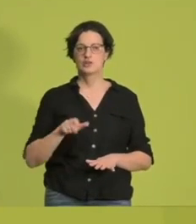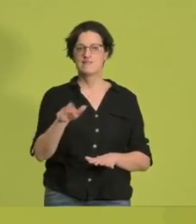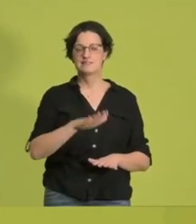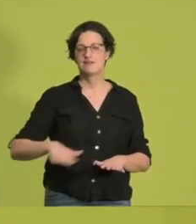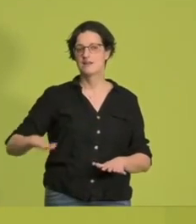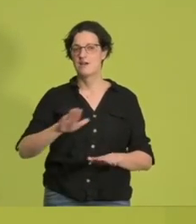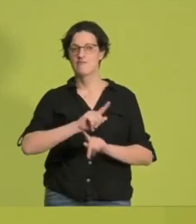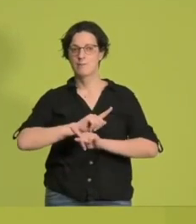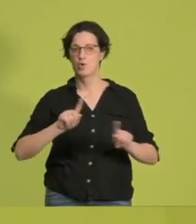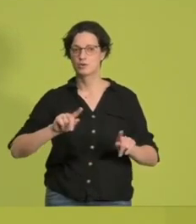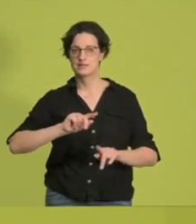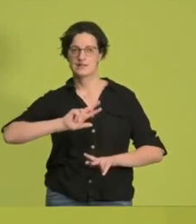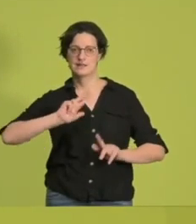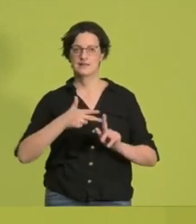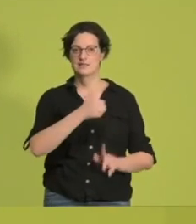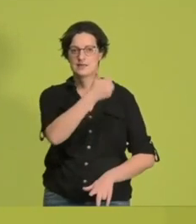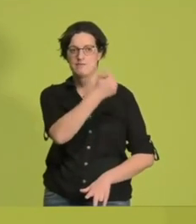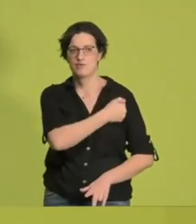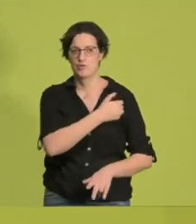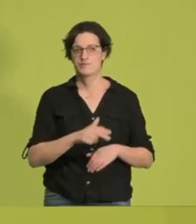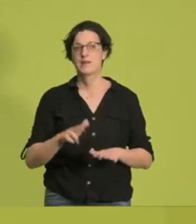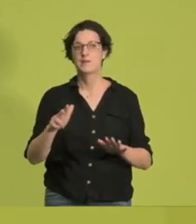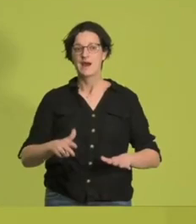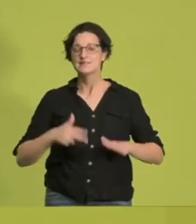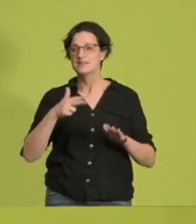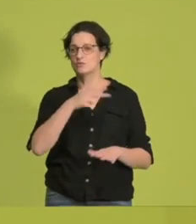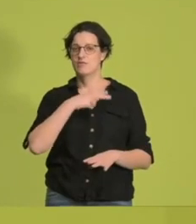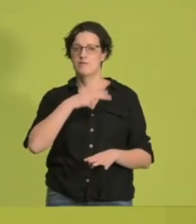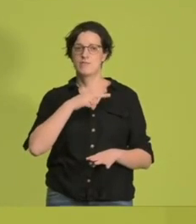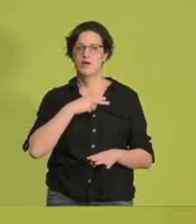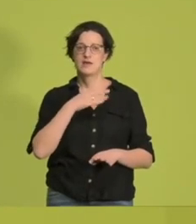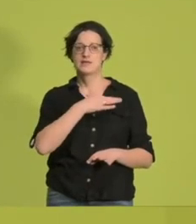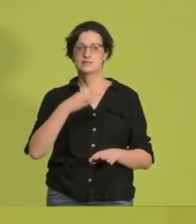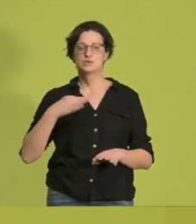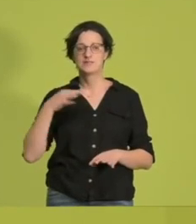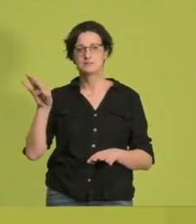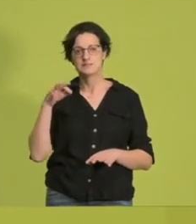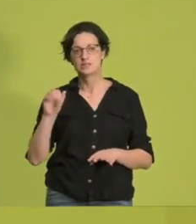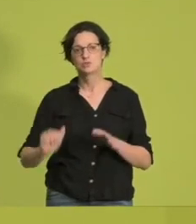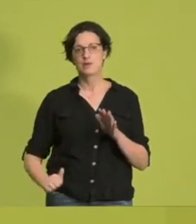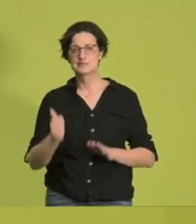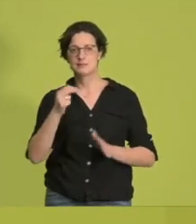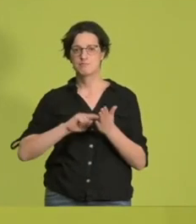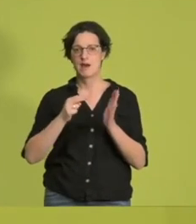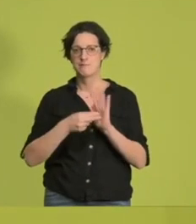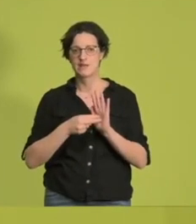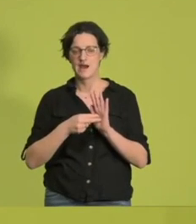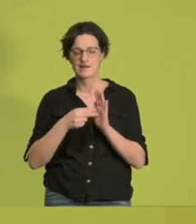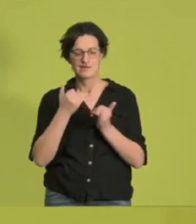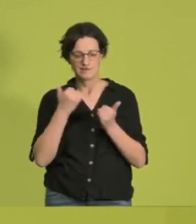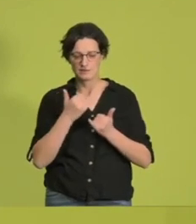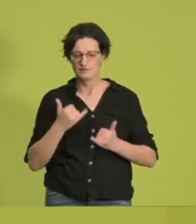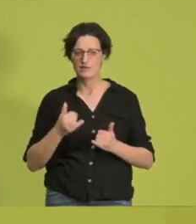hat dieser Gesundheitsminister erstmalig einen Plan aufgestellt, nachdem Quoten festgelegt wurden, wie in den Kommunen